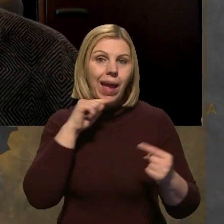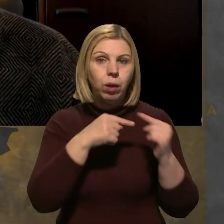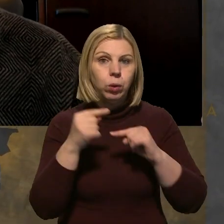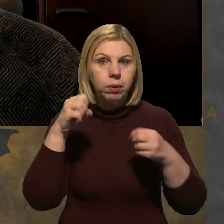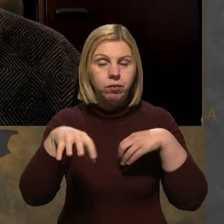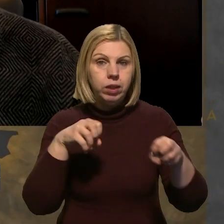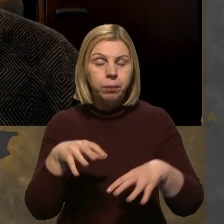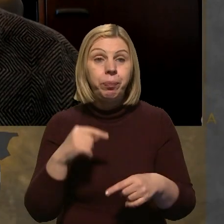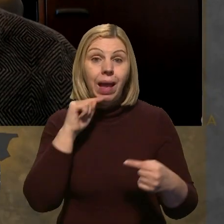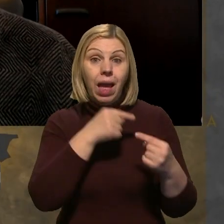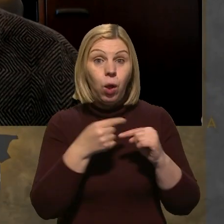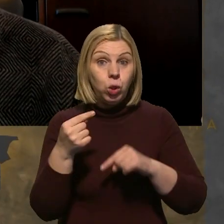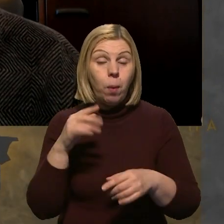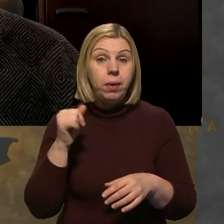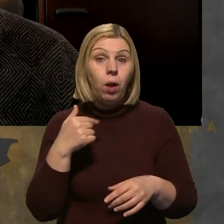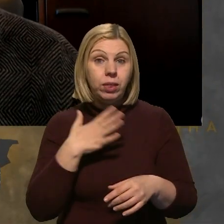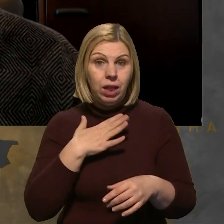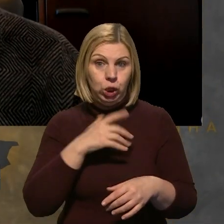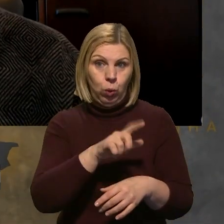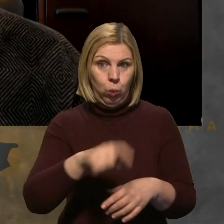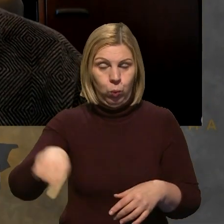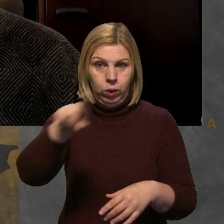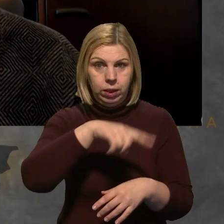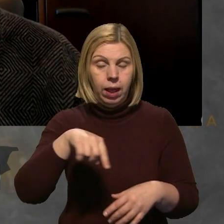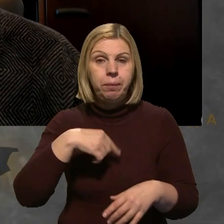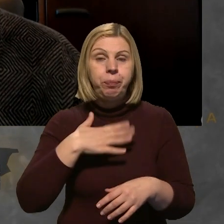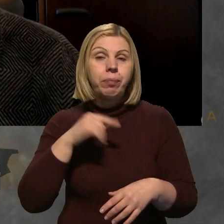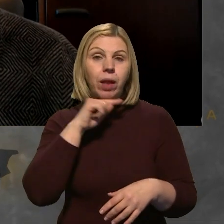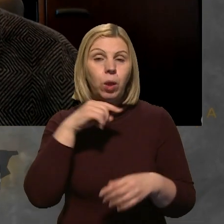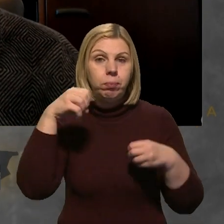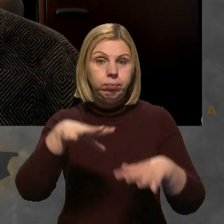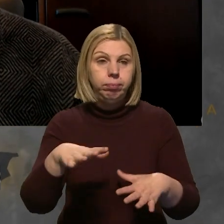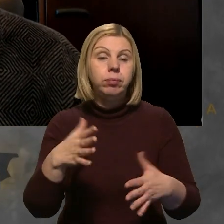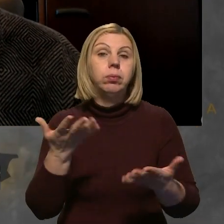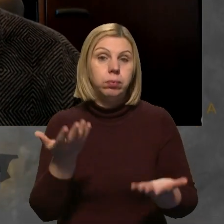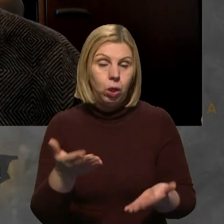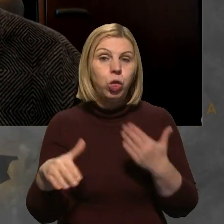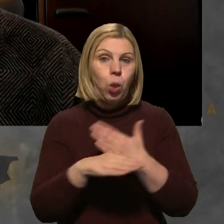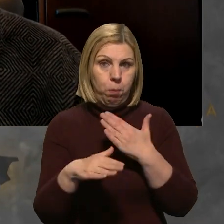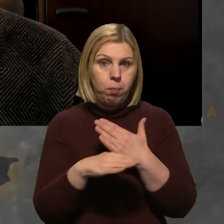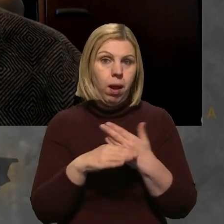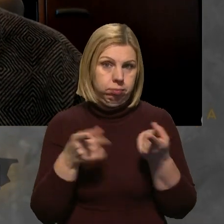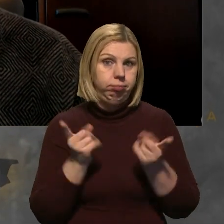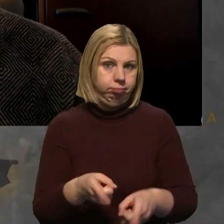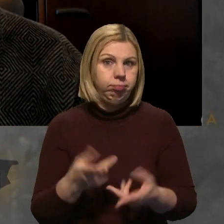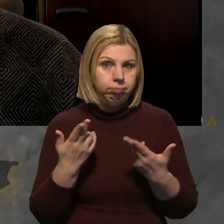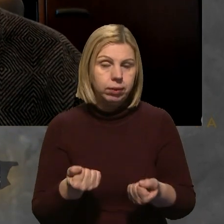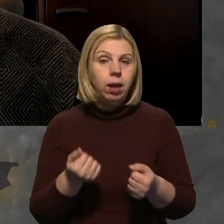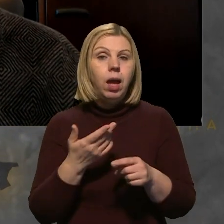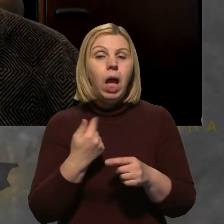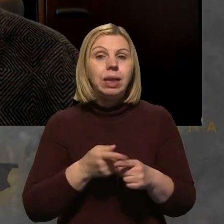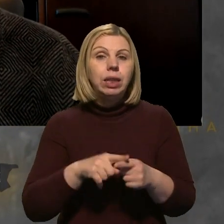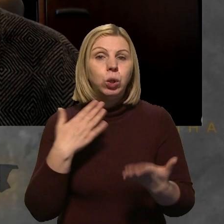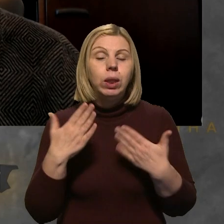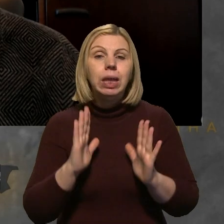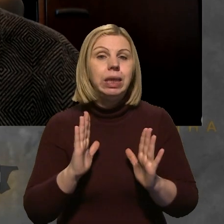Економія наших громадян, економія електроенергії, звичайно ж, допомагає. Це стосується, до речі,